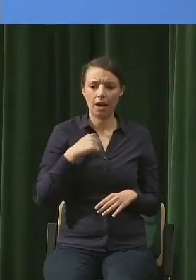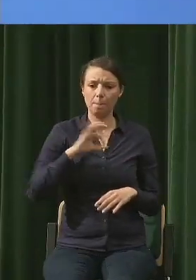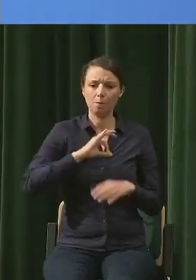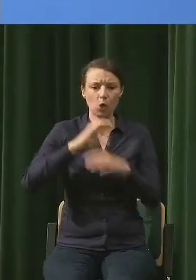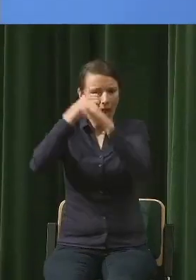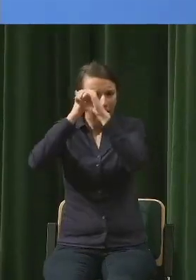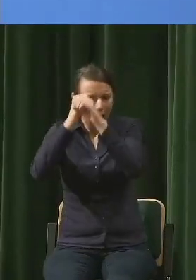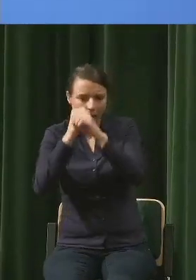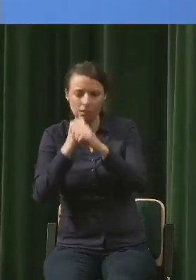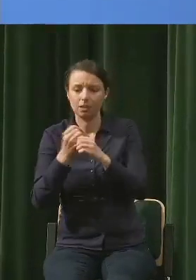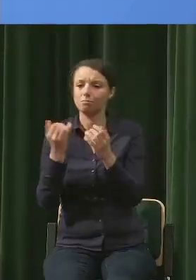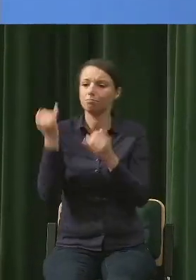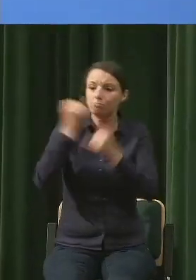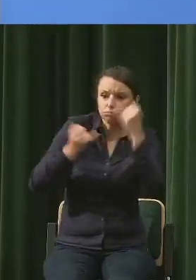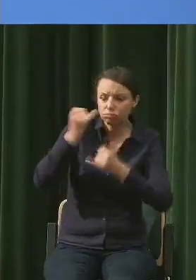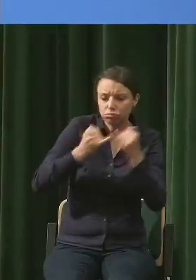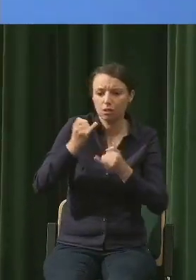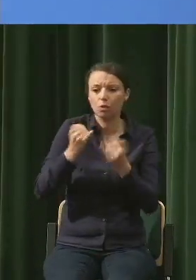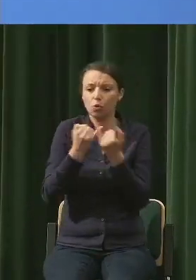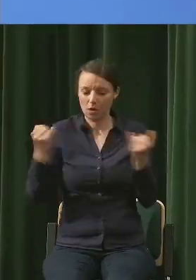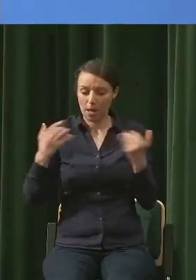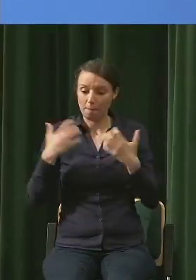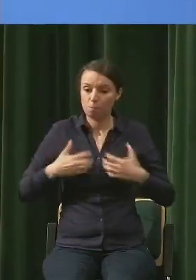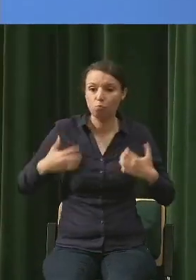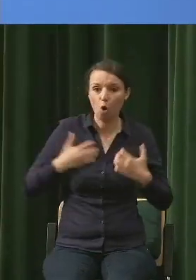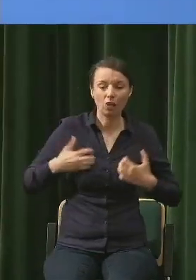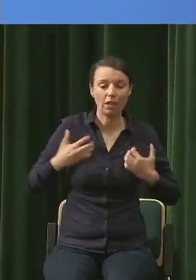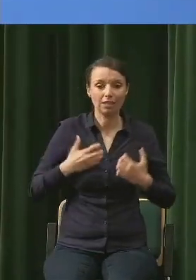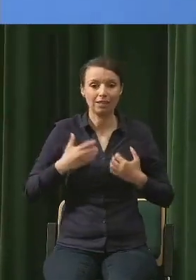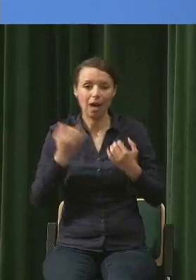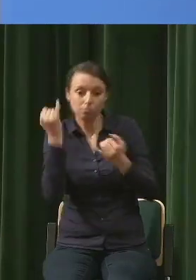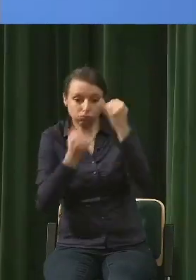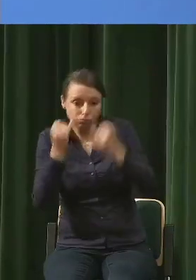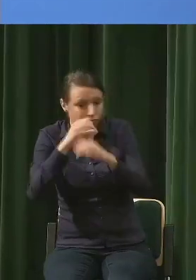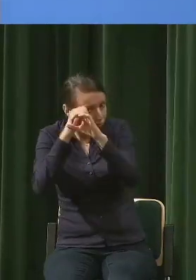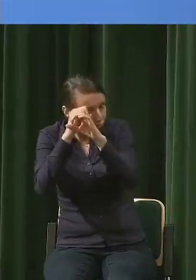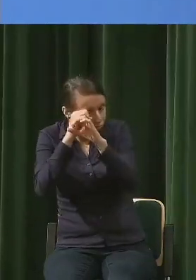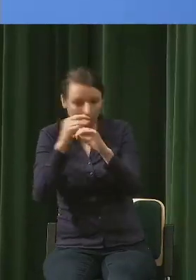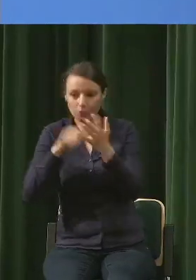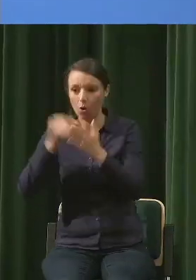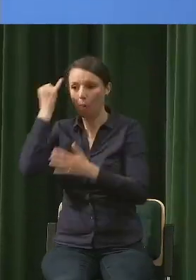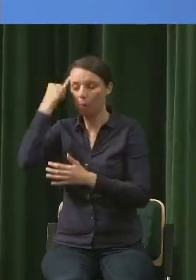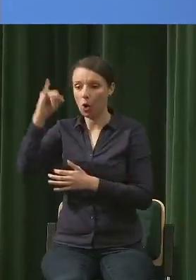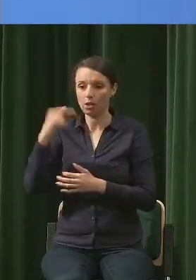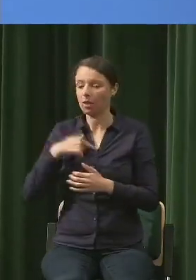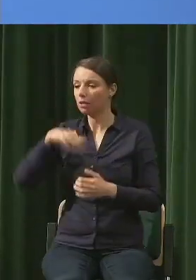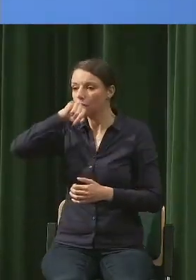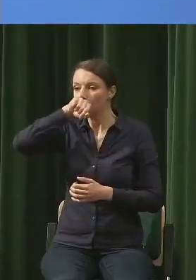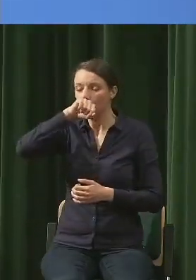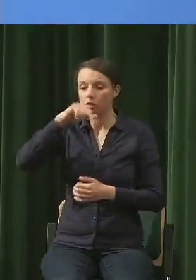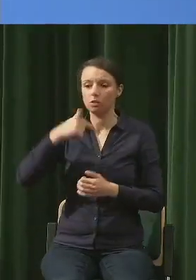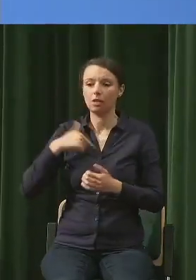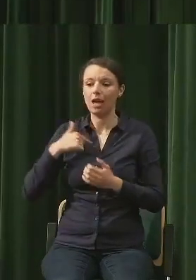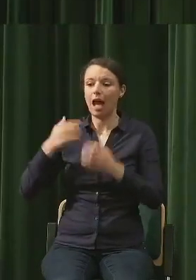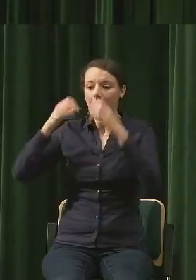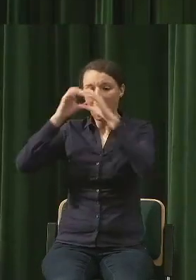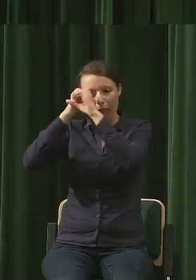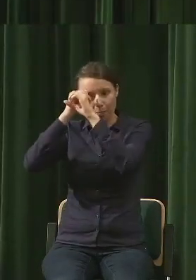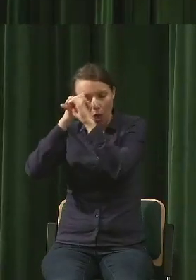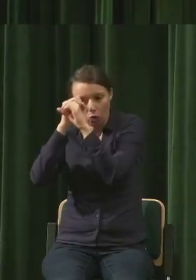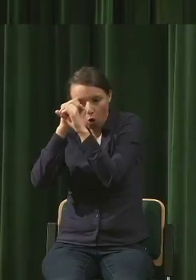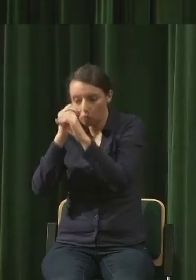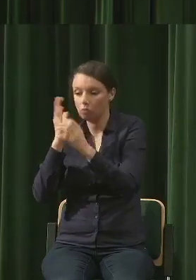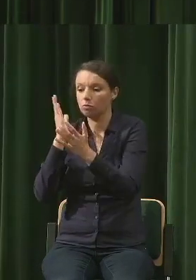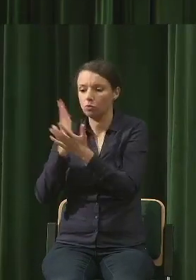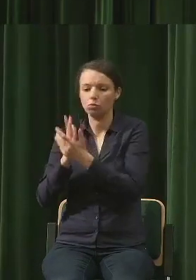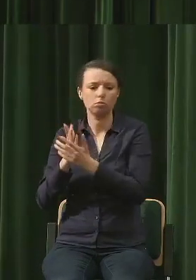eksperymentalną, jest błędne. Uwielbiam ten moment, kiedy przychodzę do laboratorium, rośliny zachowują się kompletnie inaczej, niż zakładałam. To